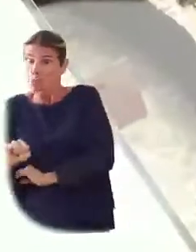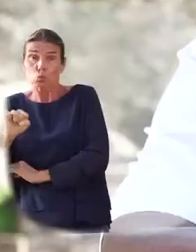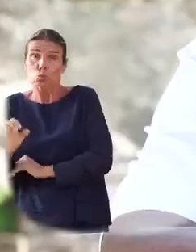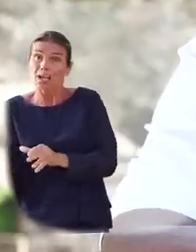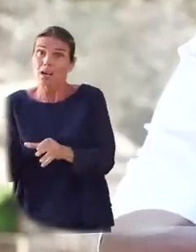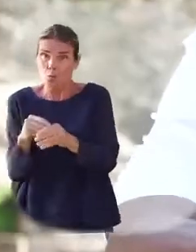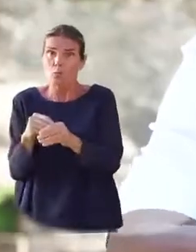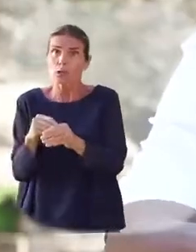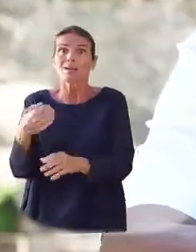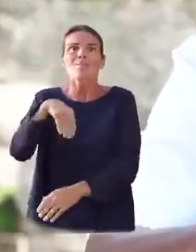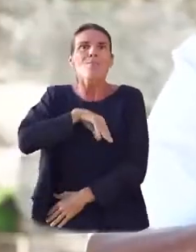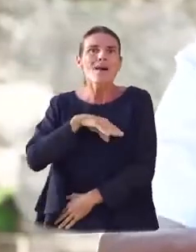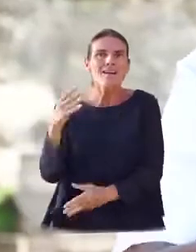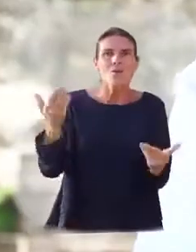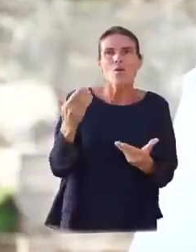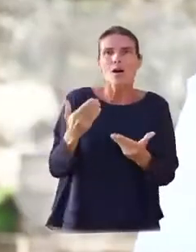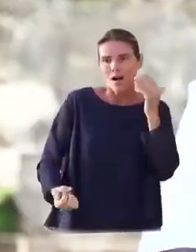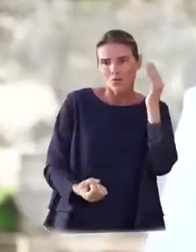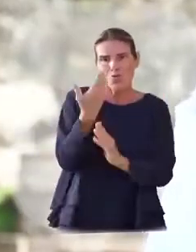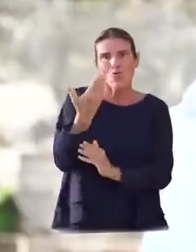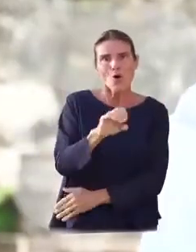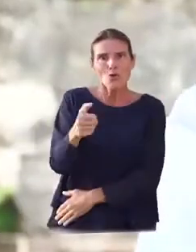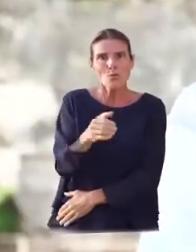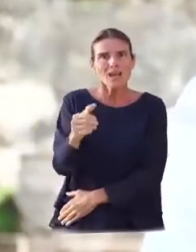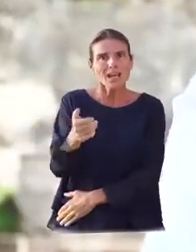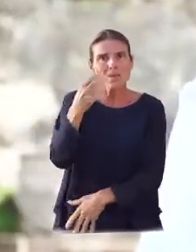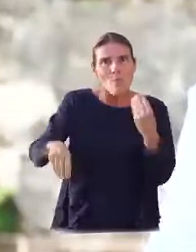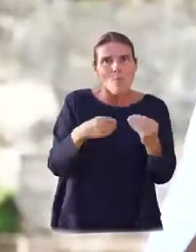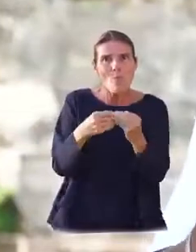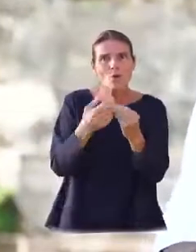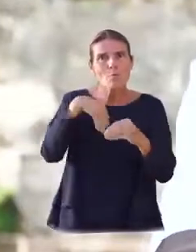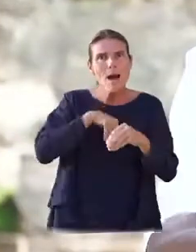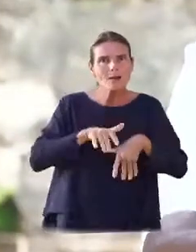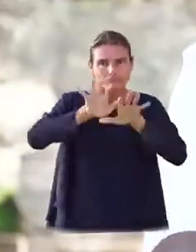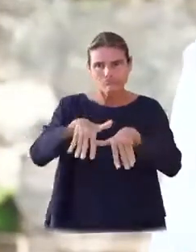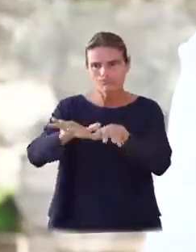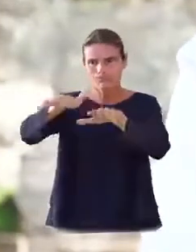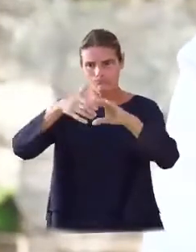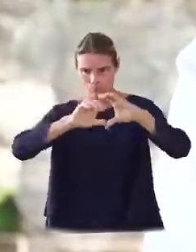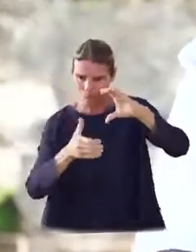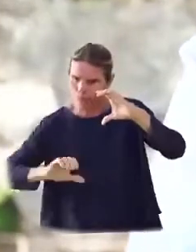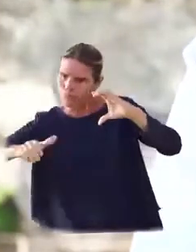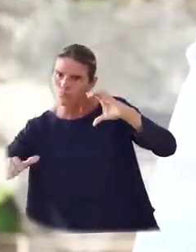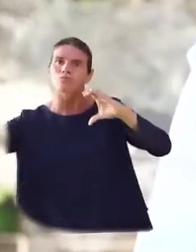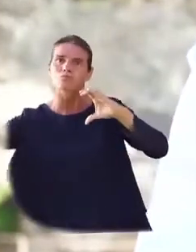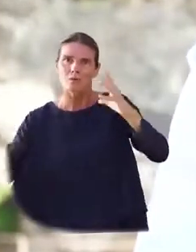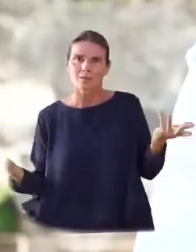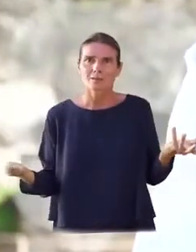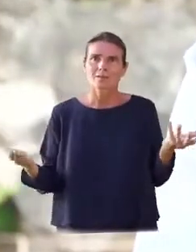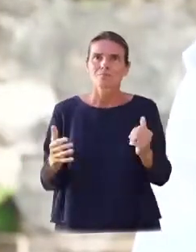sud, dorénavant raccordées en très haut débit au monde numérique via des câbles sous-marins.